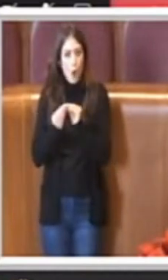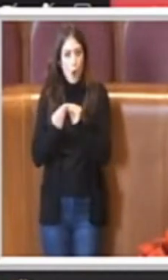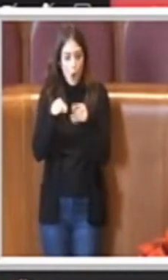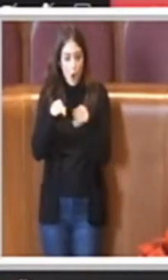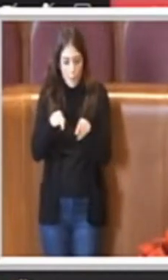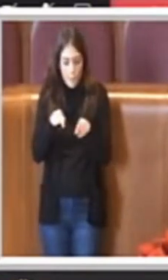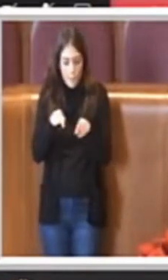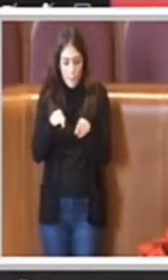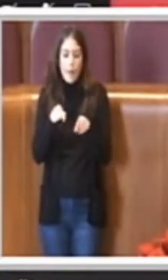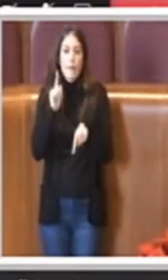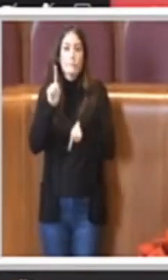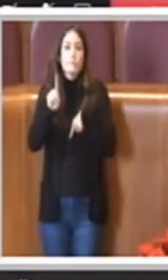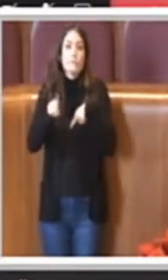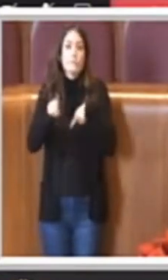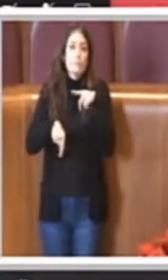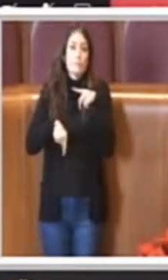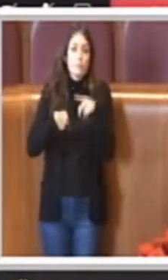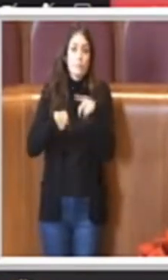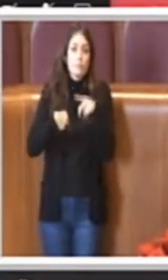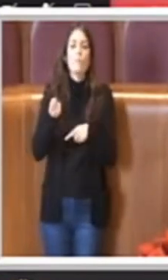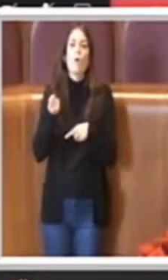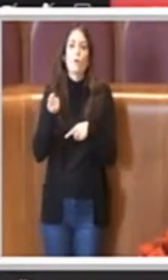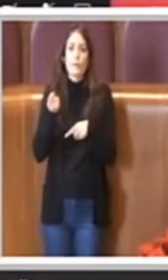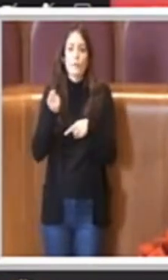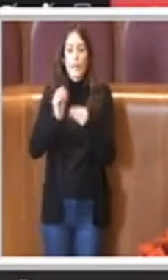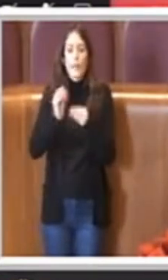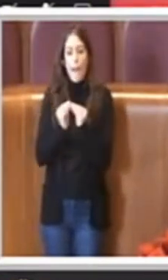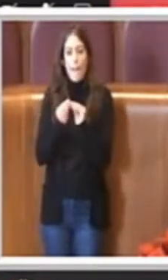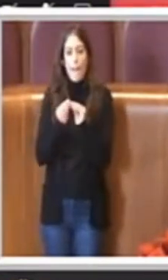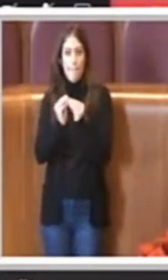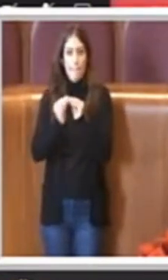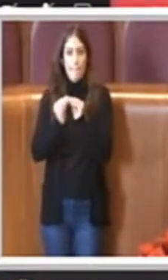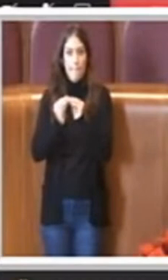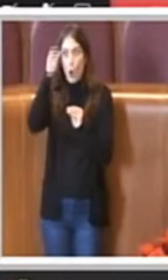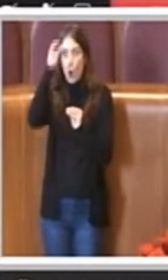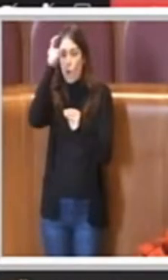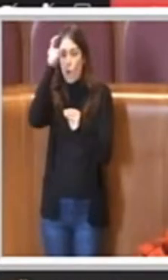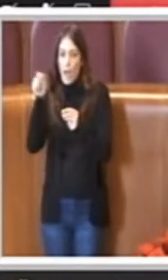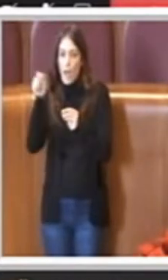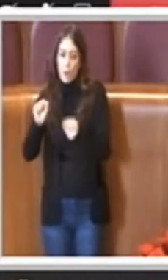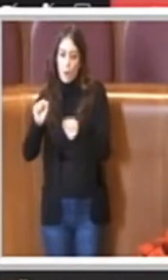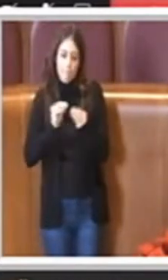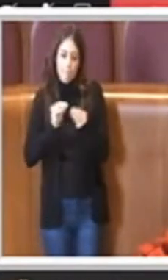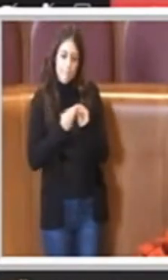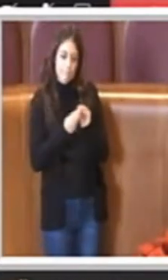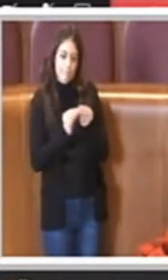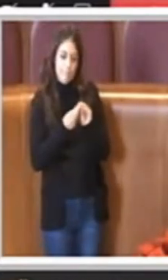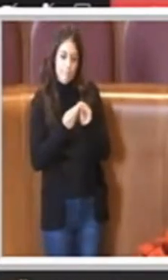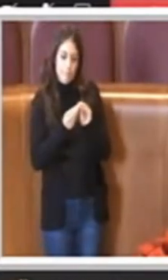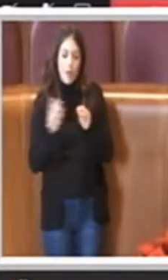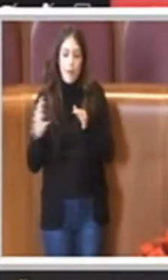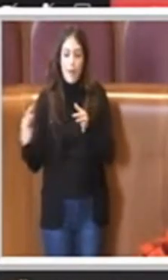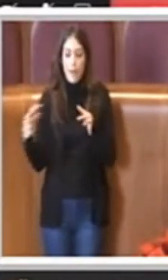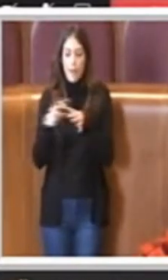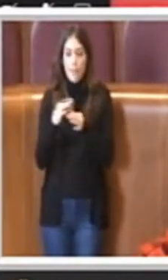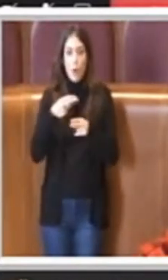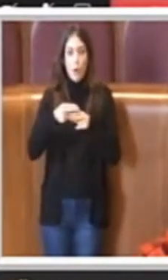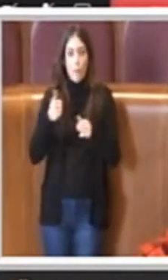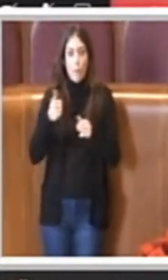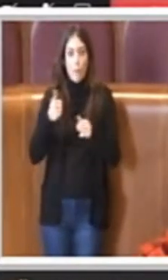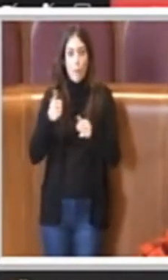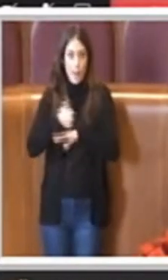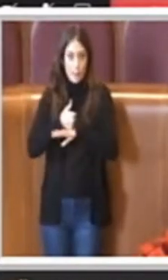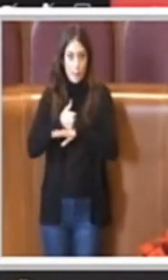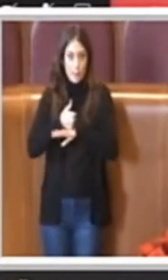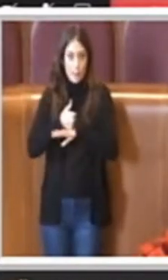potenziale ristoro da parte del Governo a Roma Capitale di questi contributi. Ci siamo